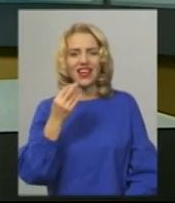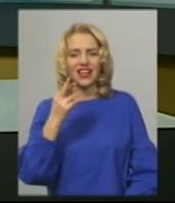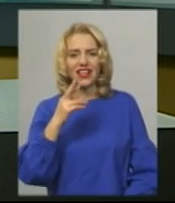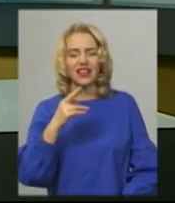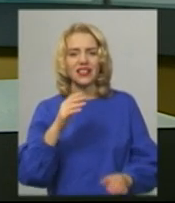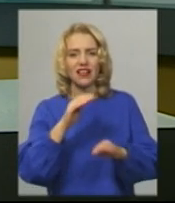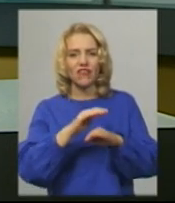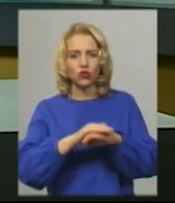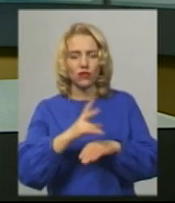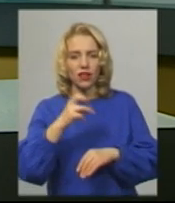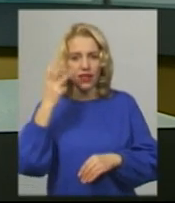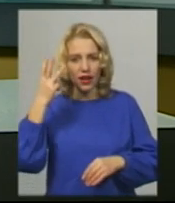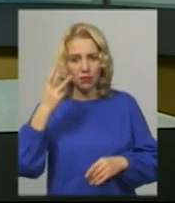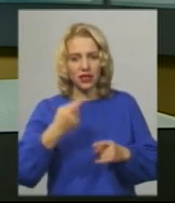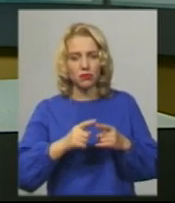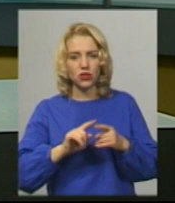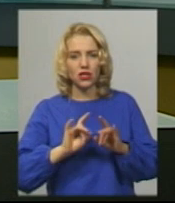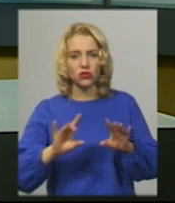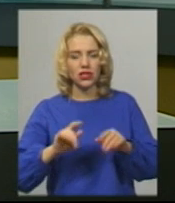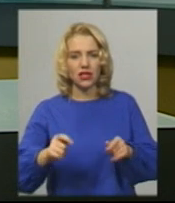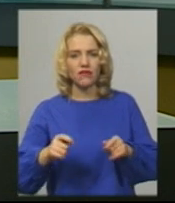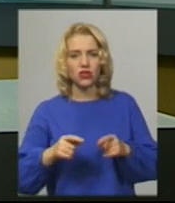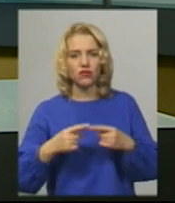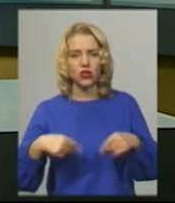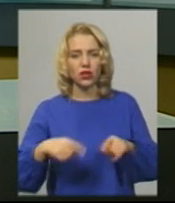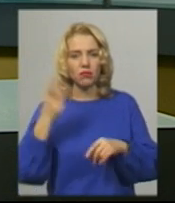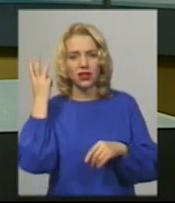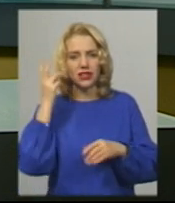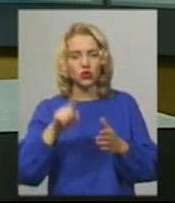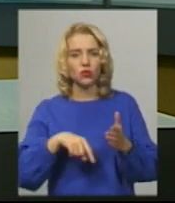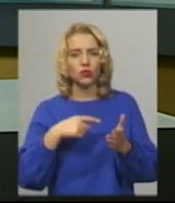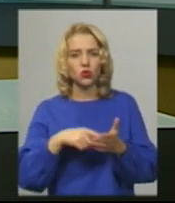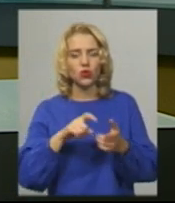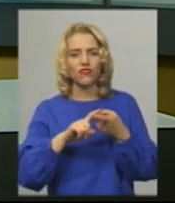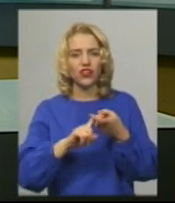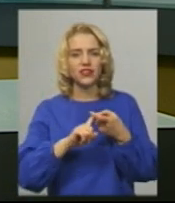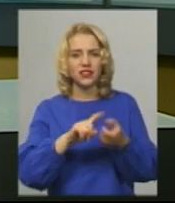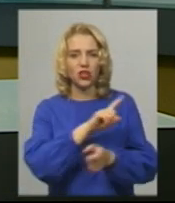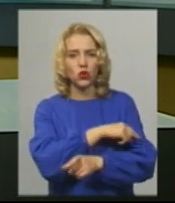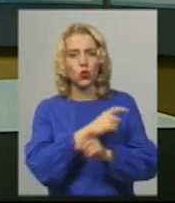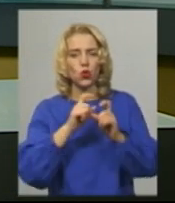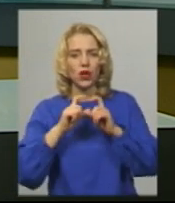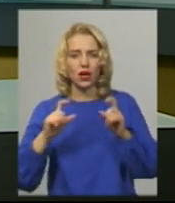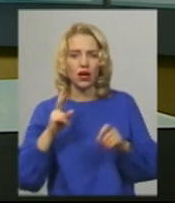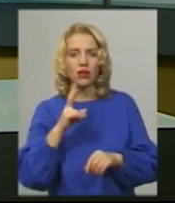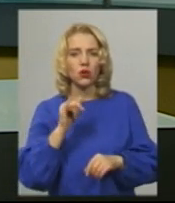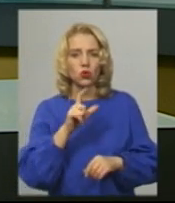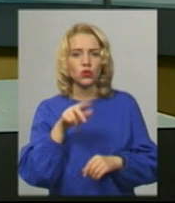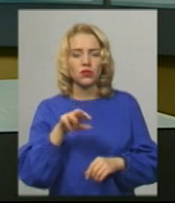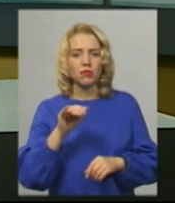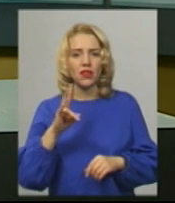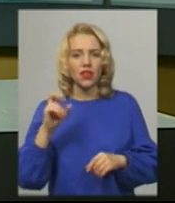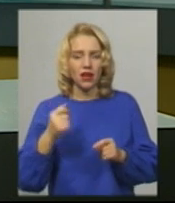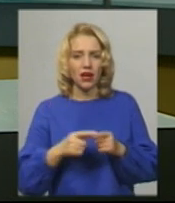Хмельниччині. Про це повідомила завідуюча відділенням Хмельницької міської інфекційної лікарні Валентина Кузьміна. За її словами,